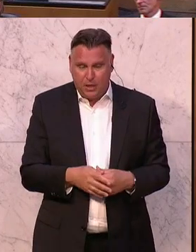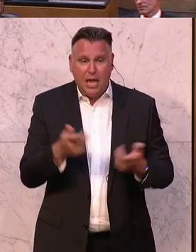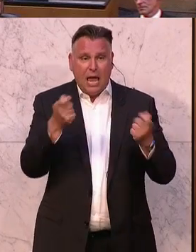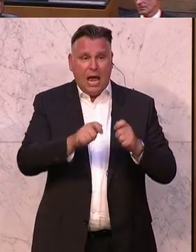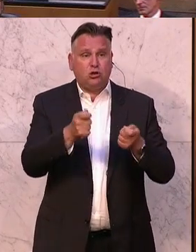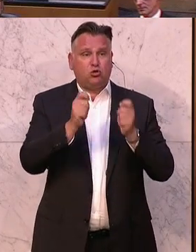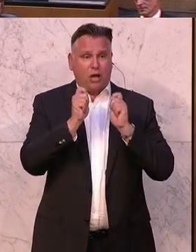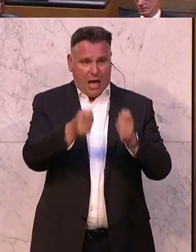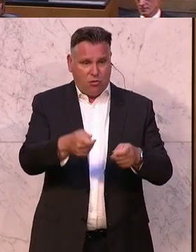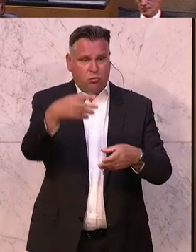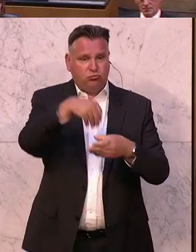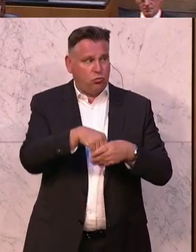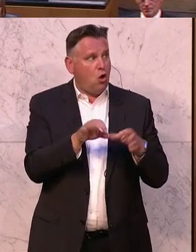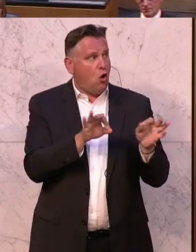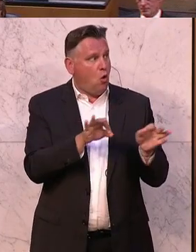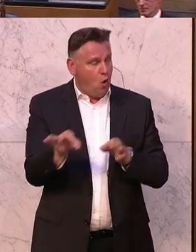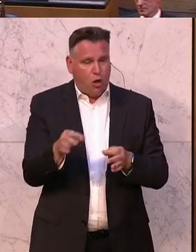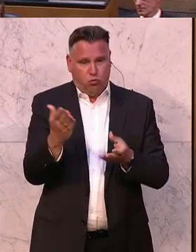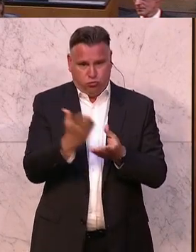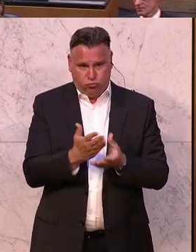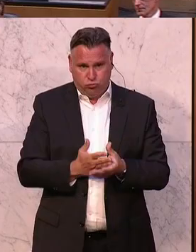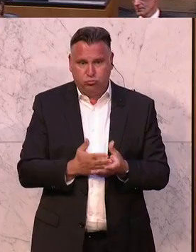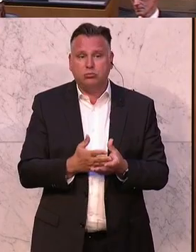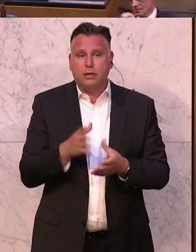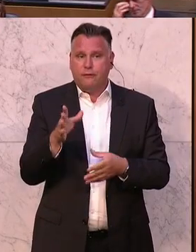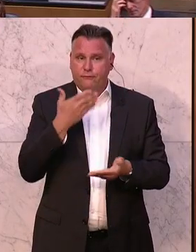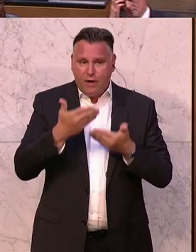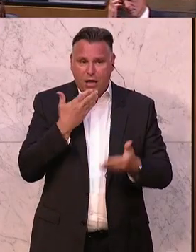Der Entschließungsantrag ist ordnungsgemäß eingebracht, steht daher auch mit in Verhandlungen.